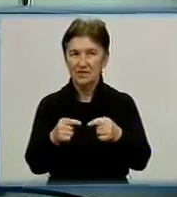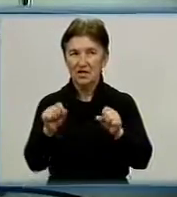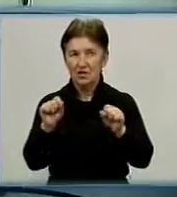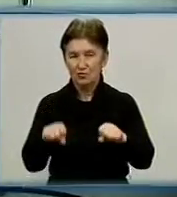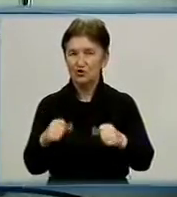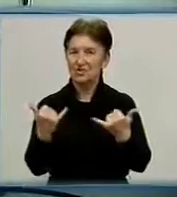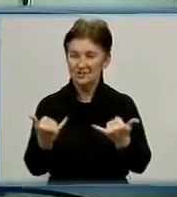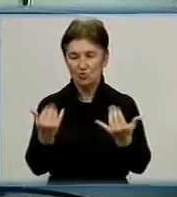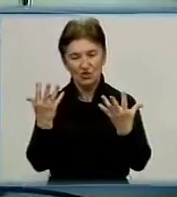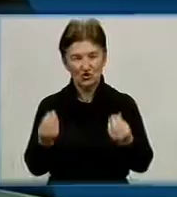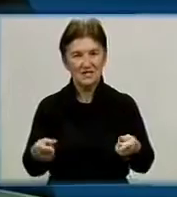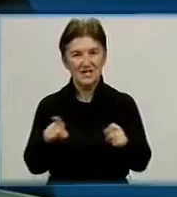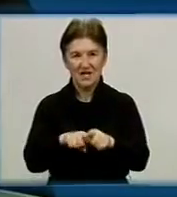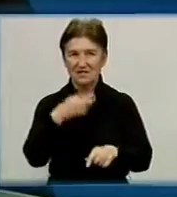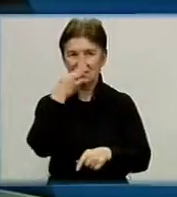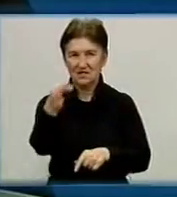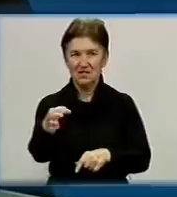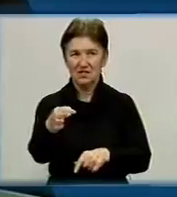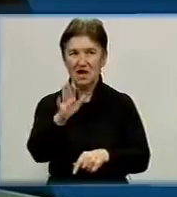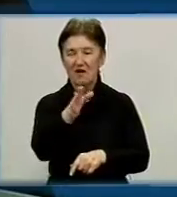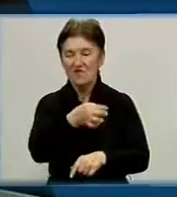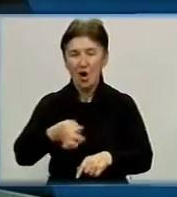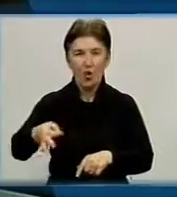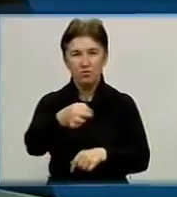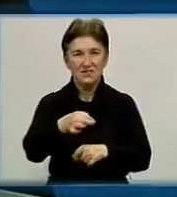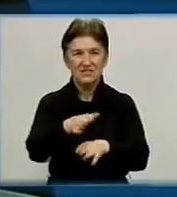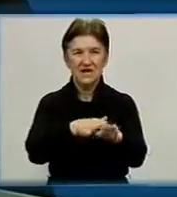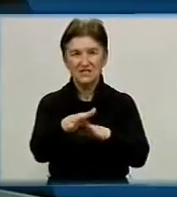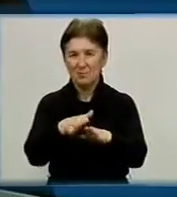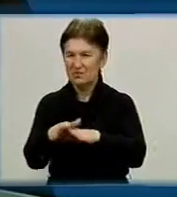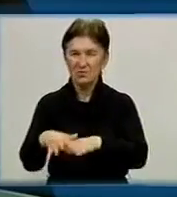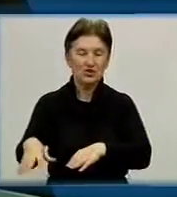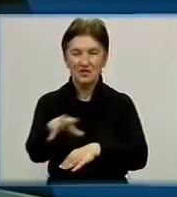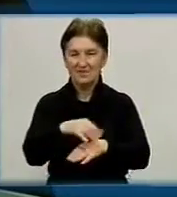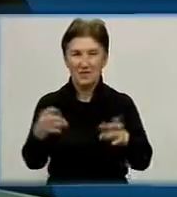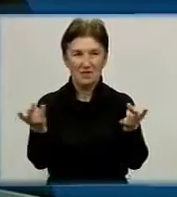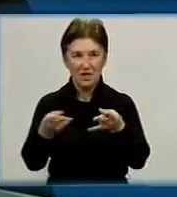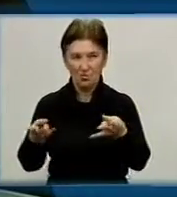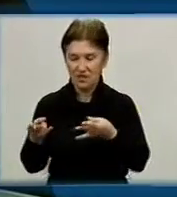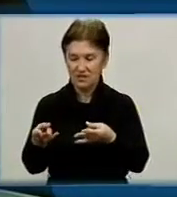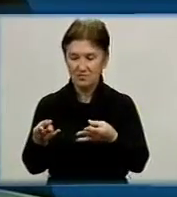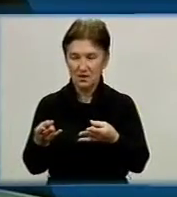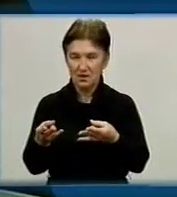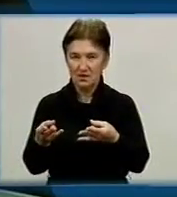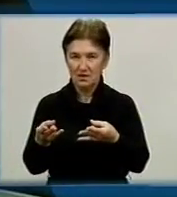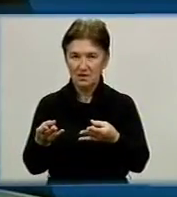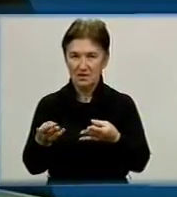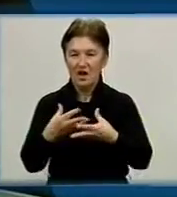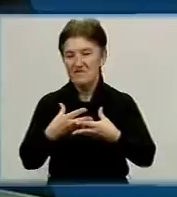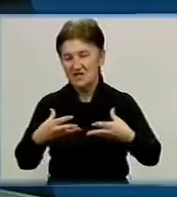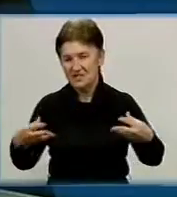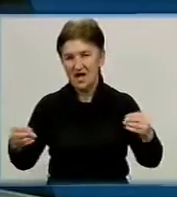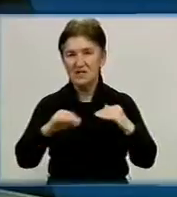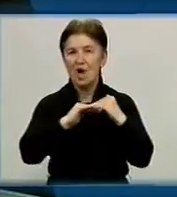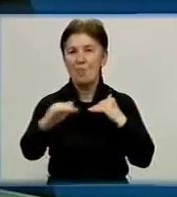сьогоднішній день і так сказати, що аграрії області забезпечені всім необхідним для проведення весняно-польових